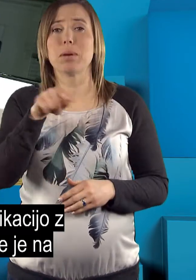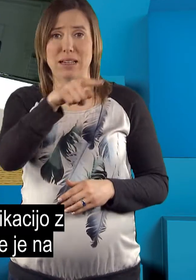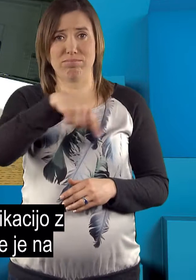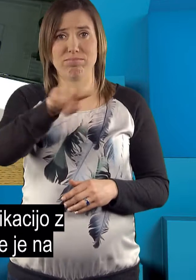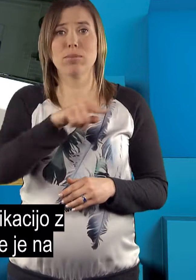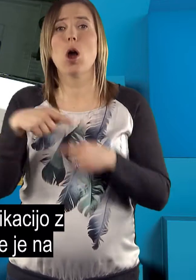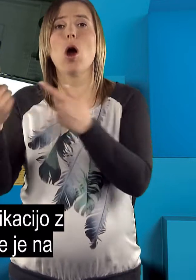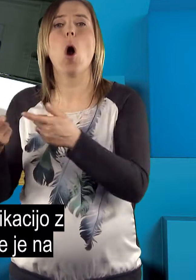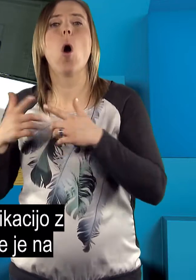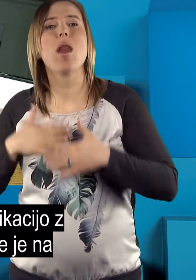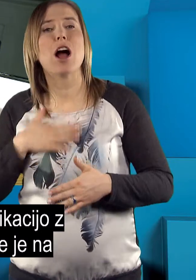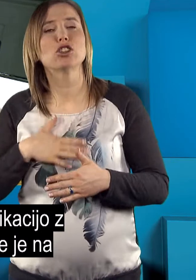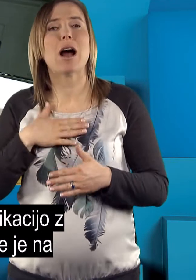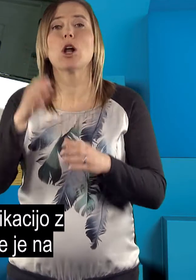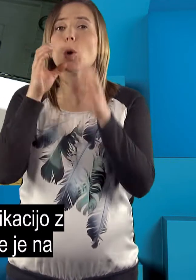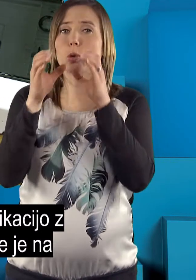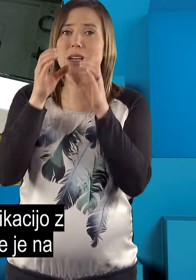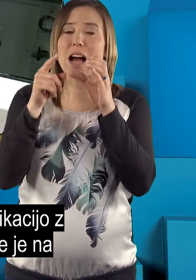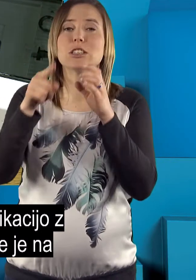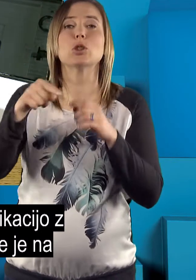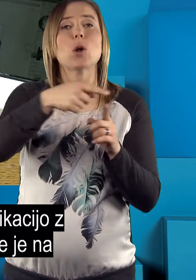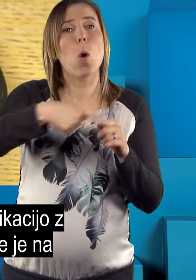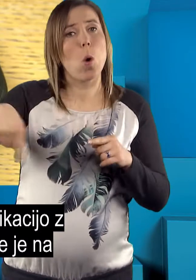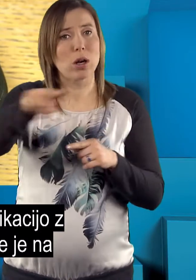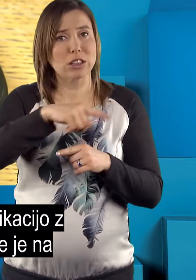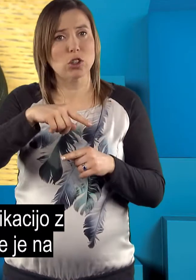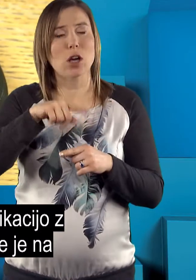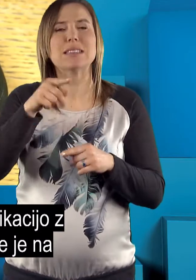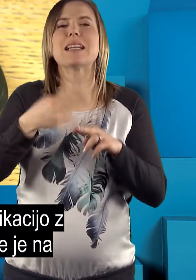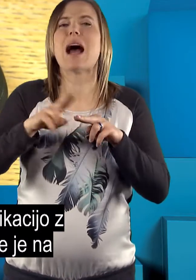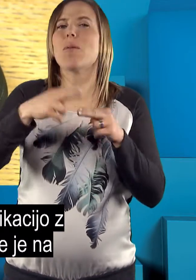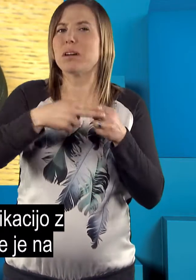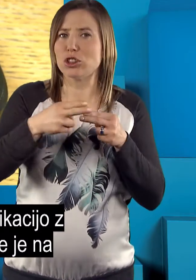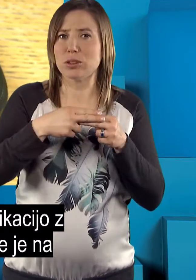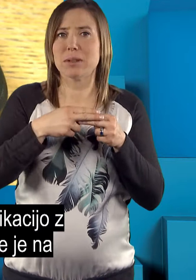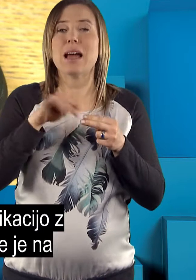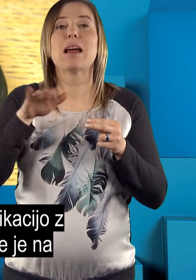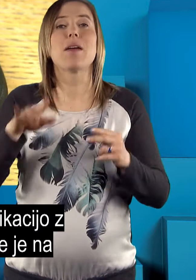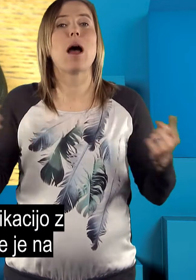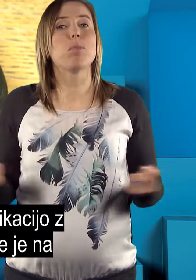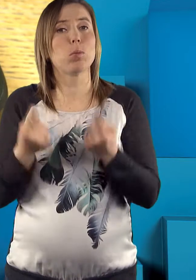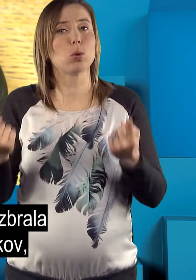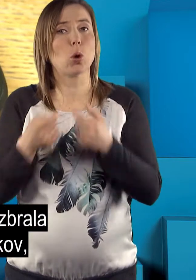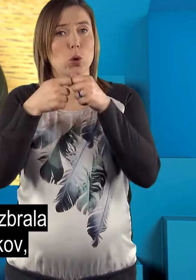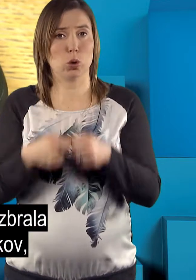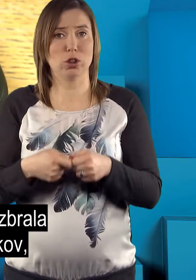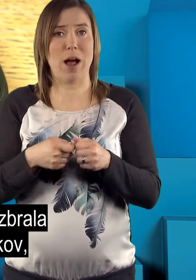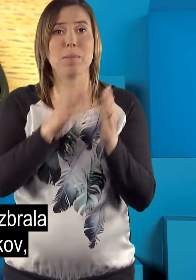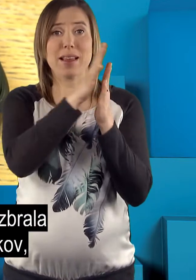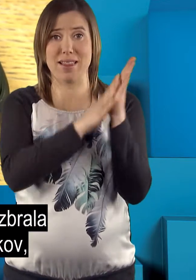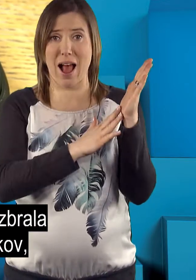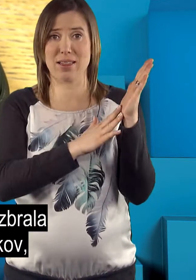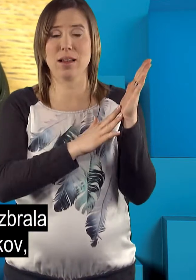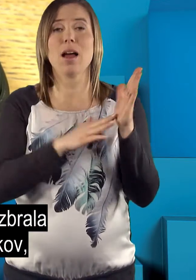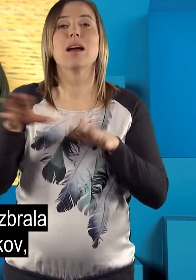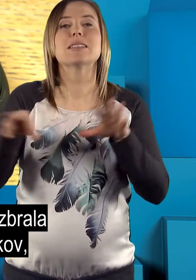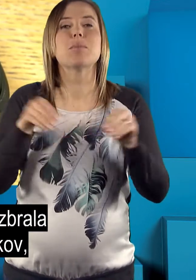Da bi jim olajšali komunikacijo z okolico, z najbližjimi, se je na pobudu društva Dlan zbrala skupina strokovnjakov,